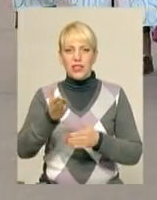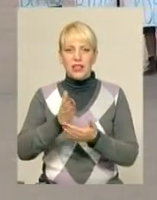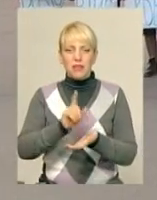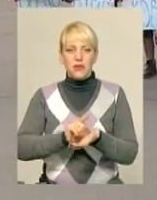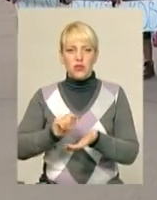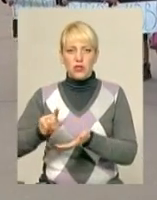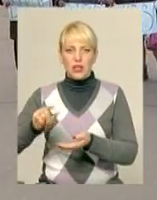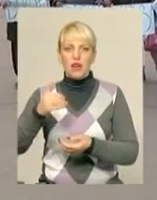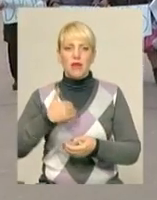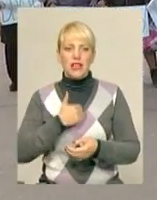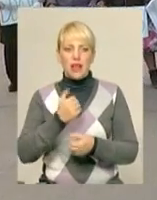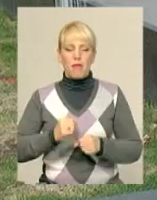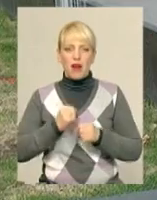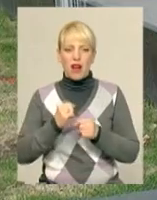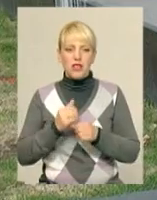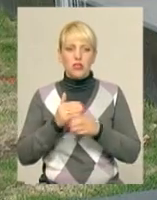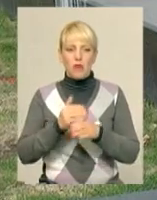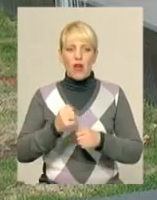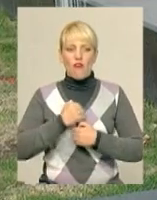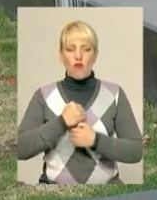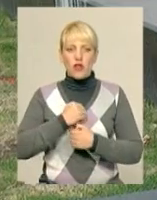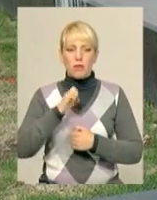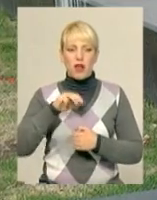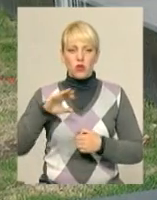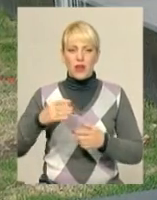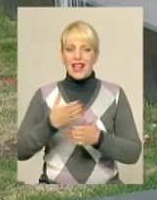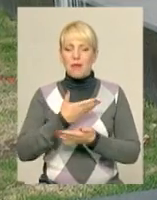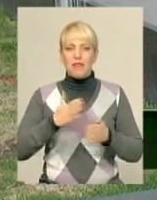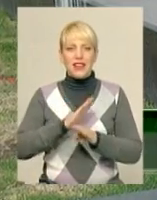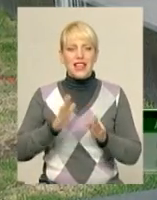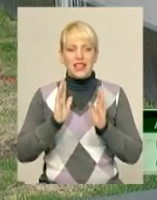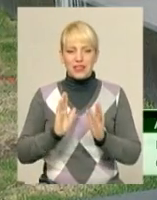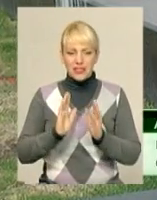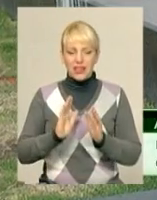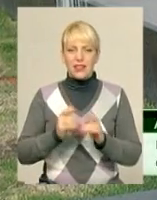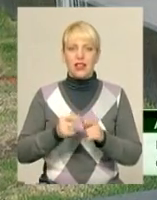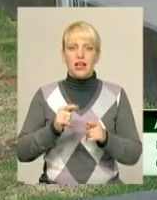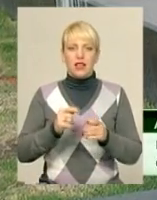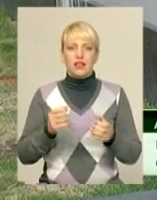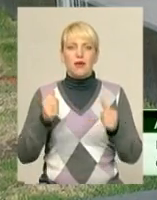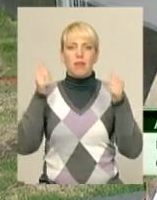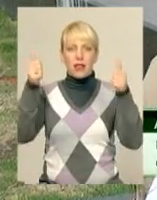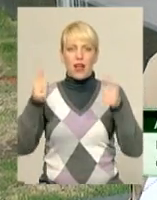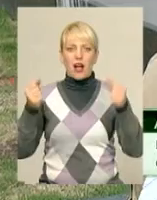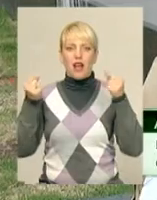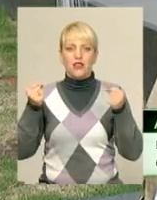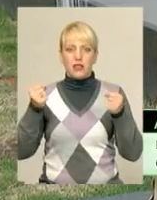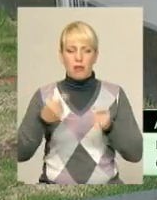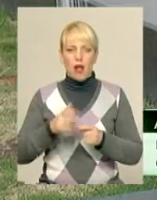можуть допомогти воїнам АТО. Ми не тільки тримаємо плакати, ми плетемо сітки, печемо випічку